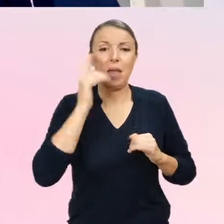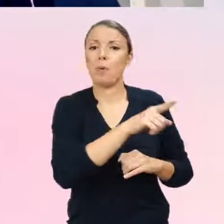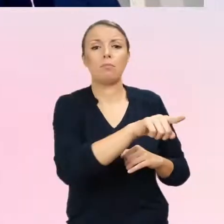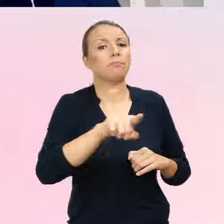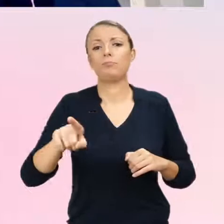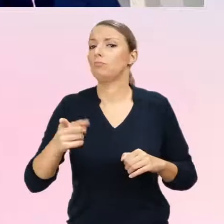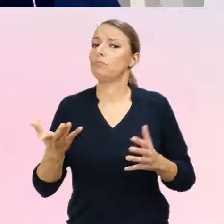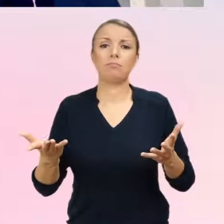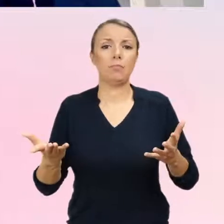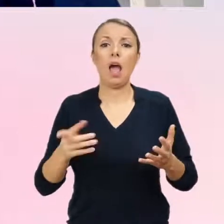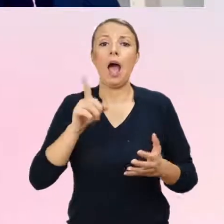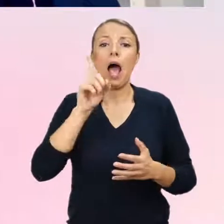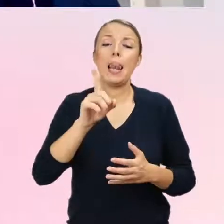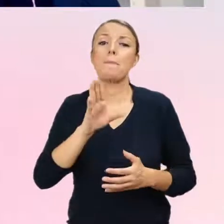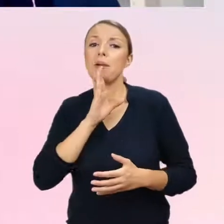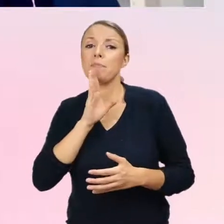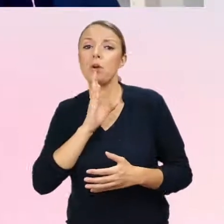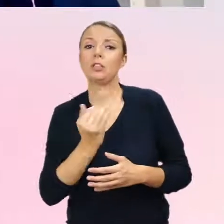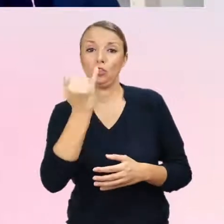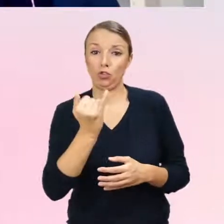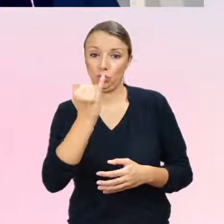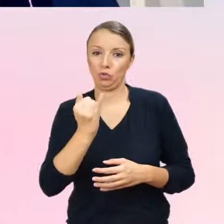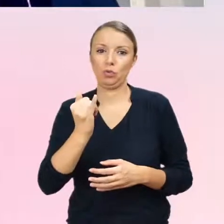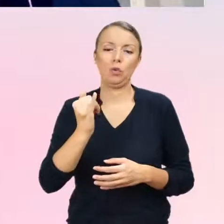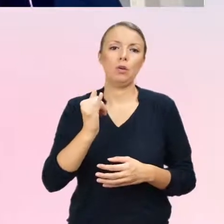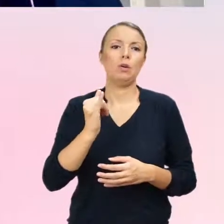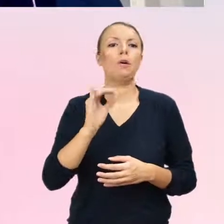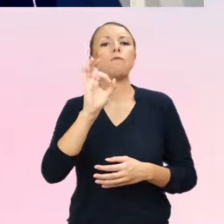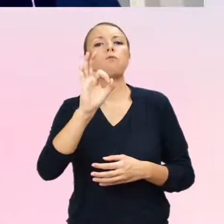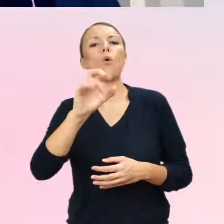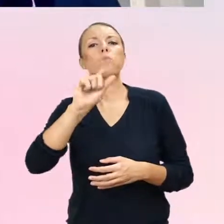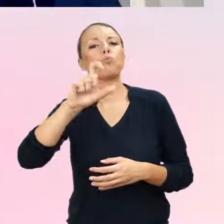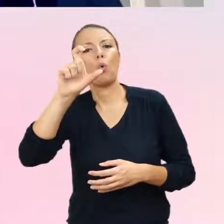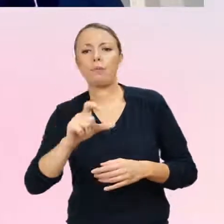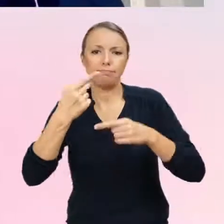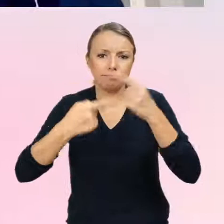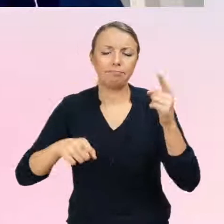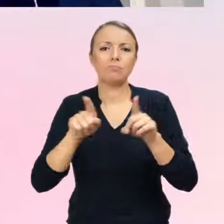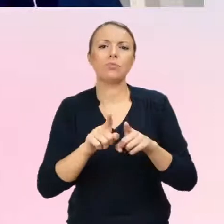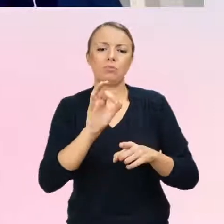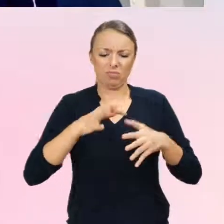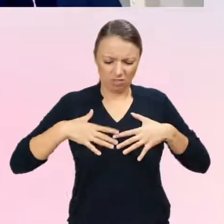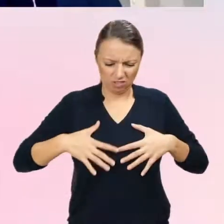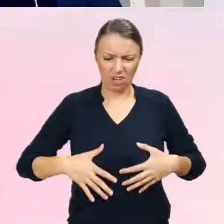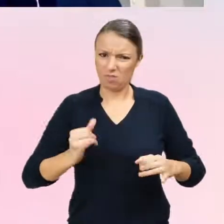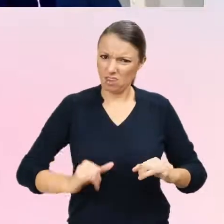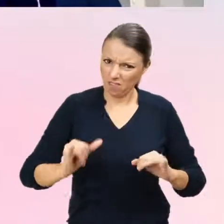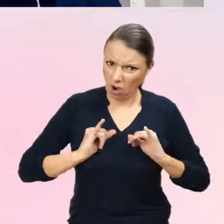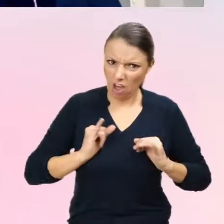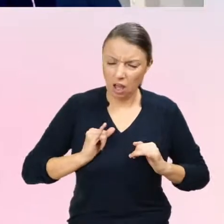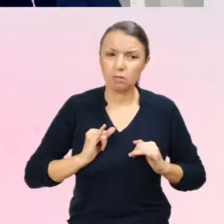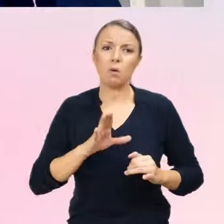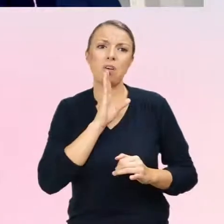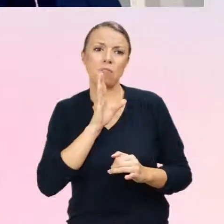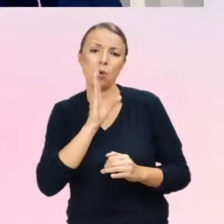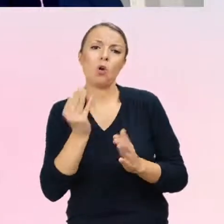niezgodność płci i objawy dysforii, że może mieć współwystępujące cechy spektrum.